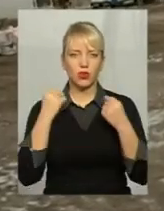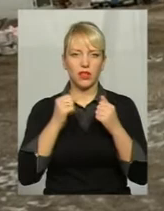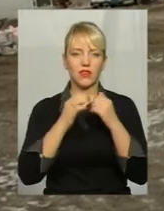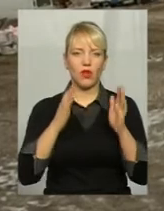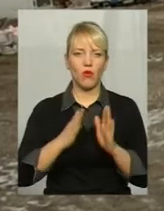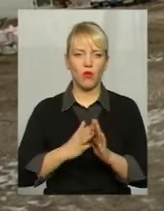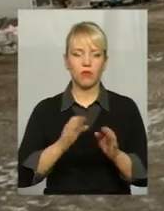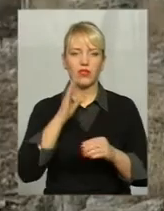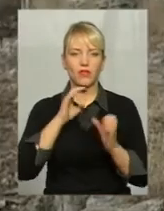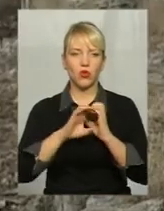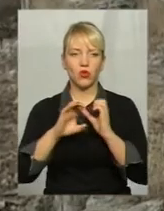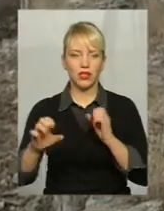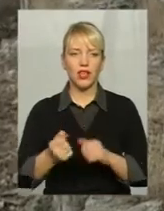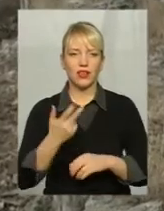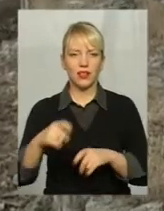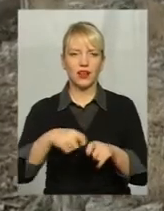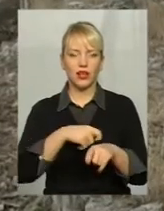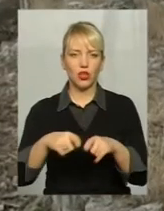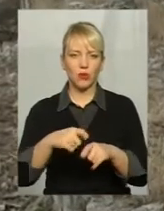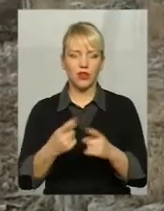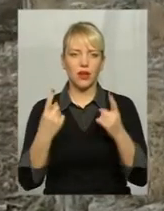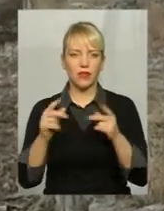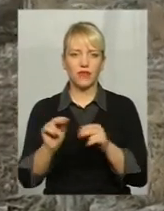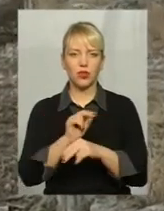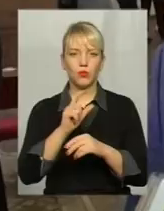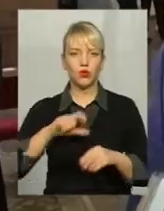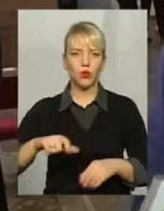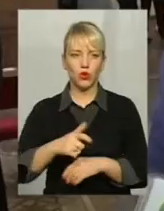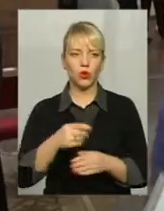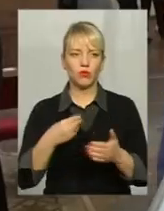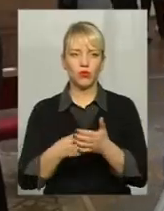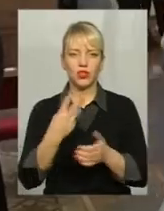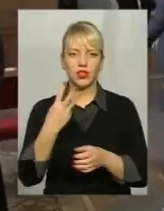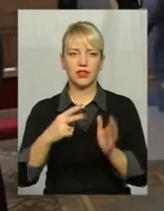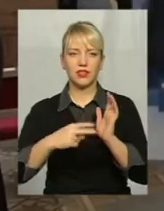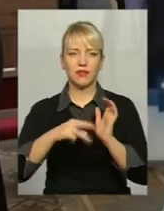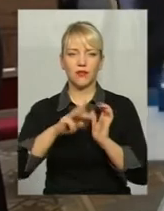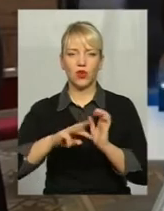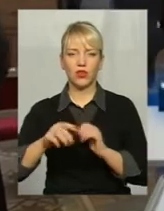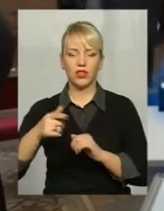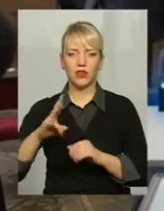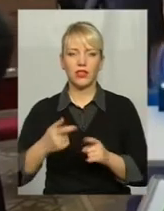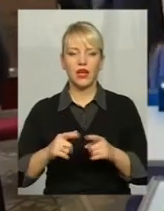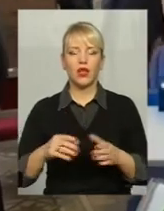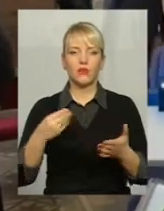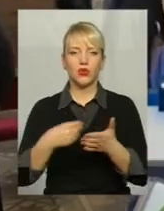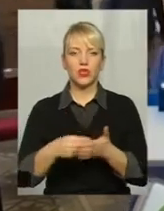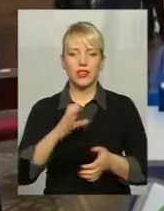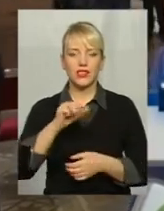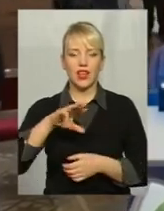капітально відремонтованої дороги Бюджет громади на рік – майже 37 мільйонів гривень Бюджет Сатанівської об'єднаної